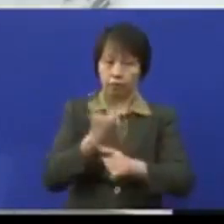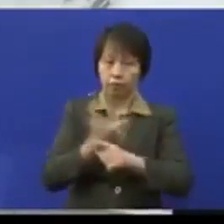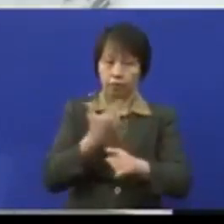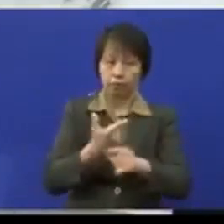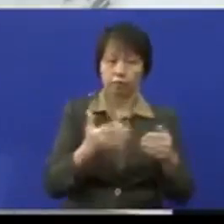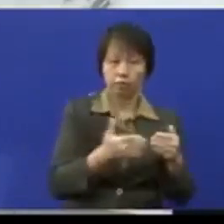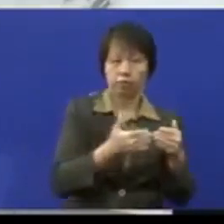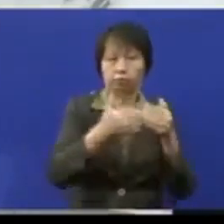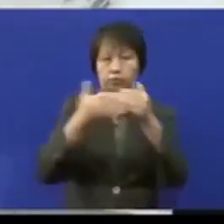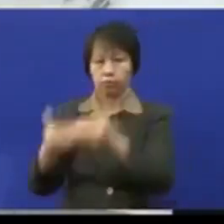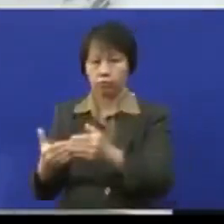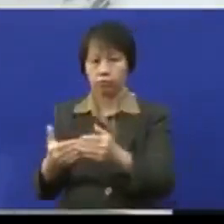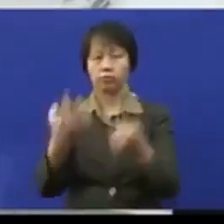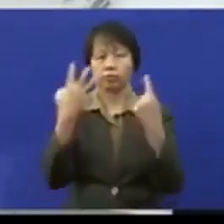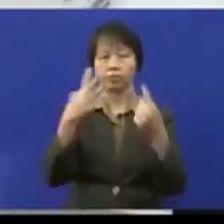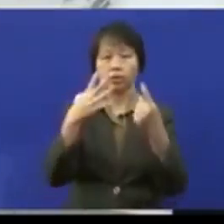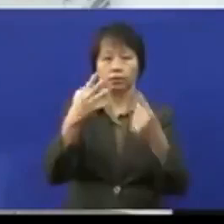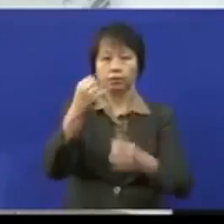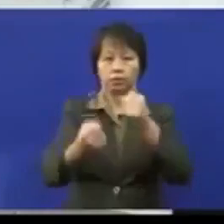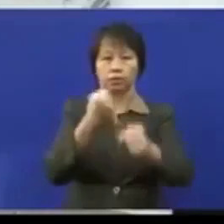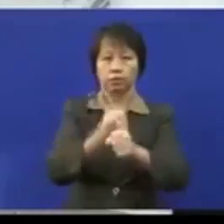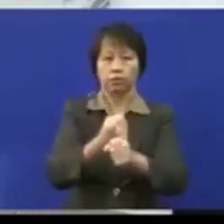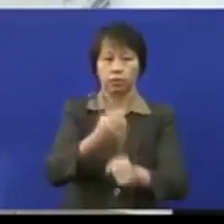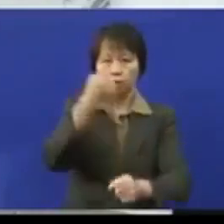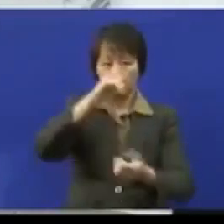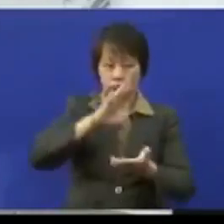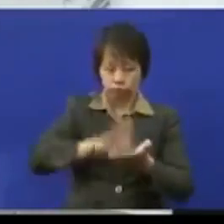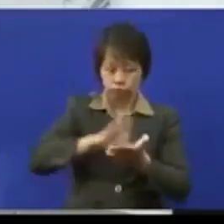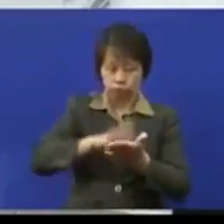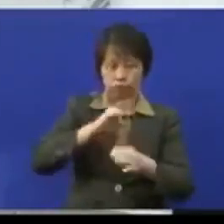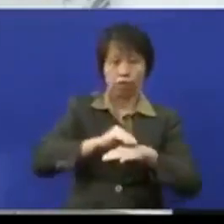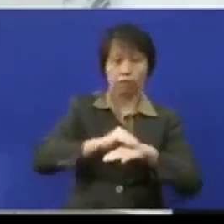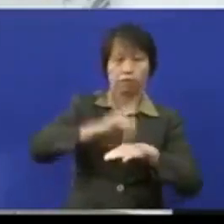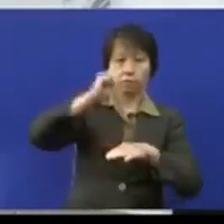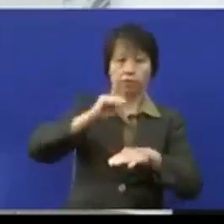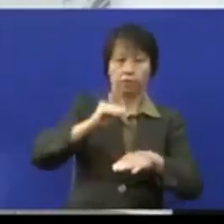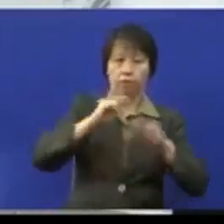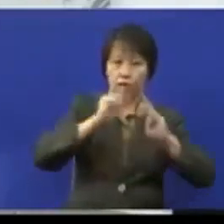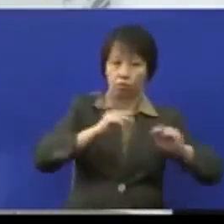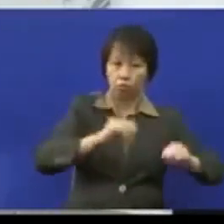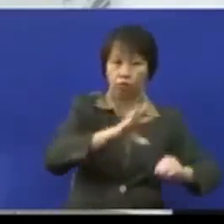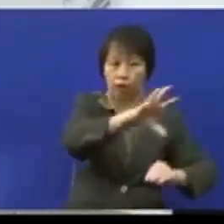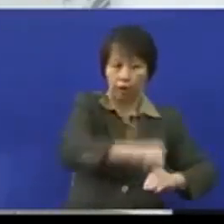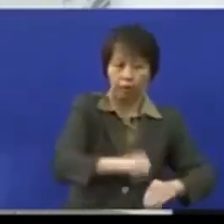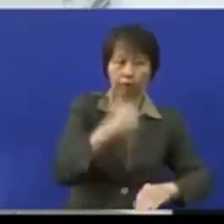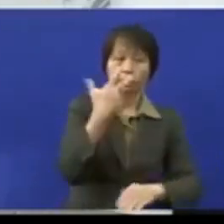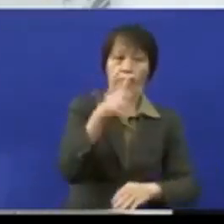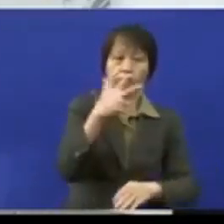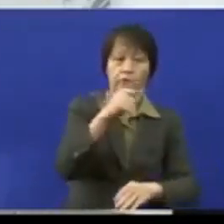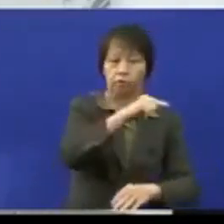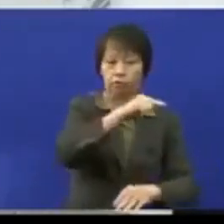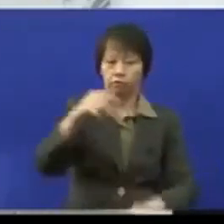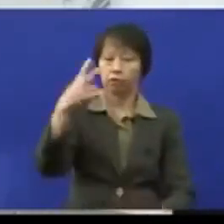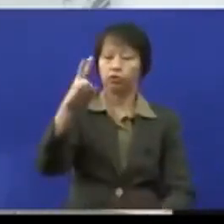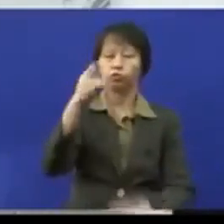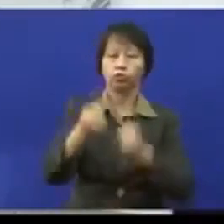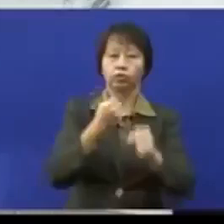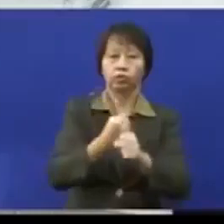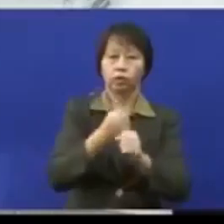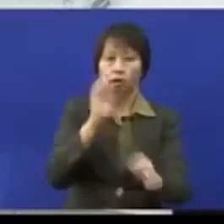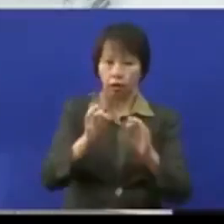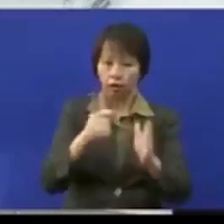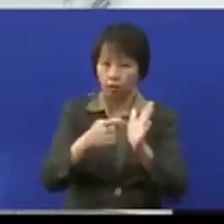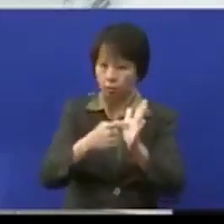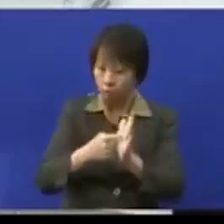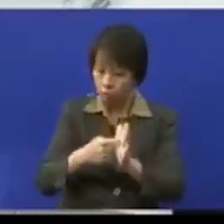dilanjutkan sehingga umur 14 tahun untuk sekolah menengah pelajar diambil daripada umur 13 sehingga 17 sekiranya